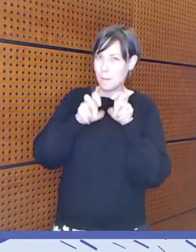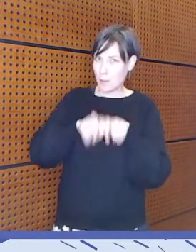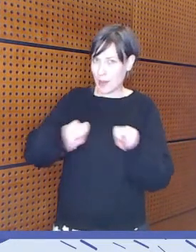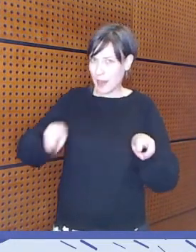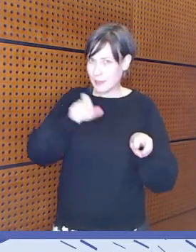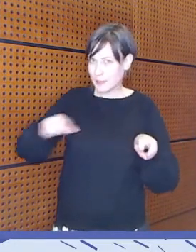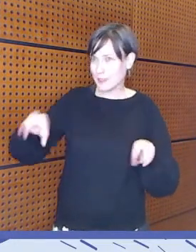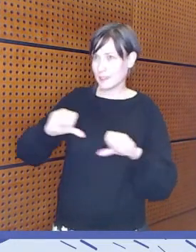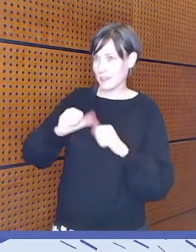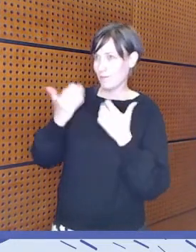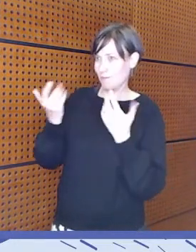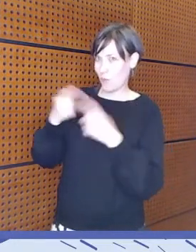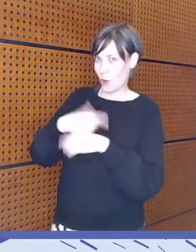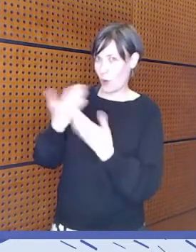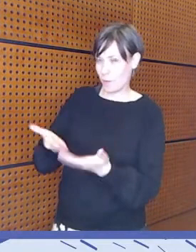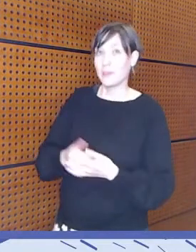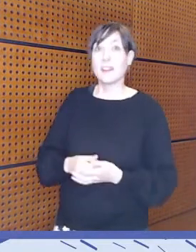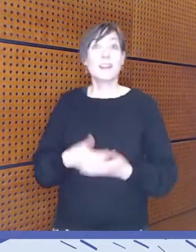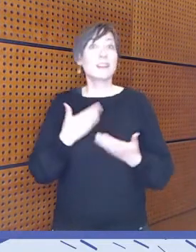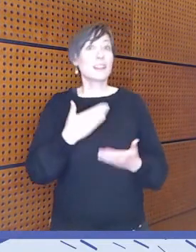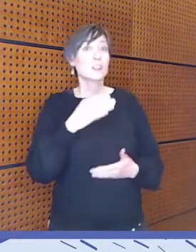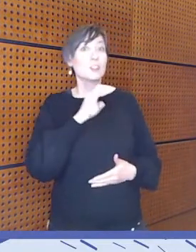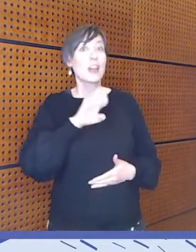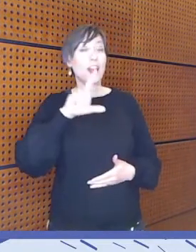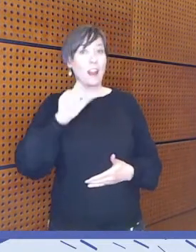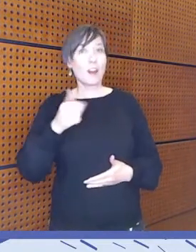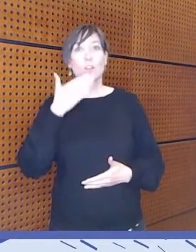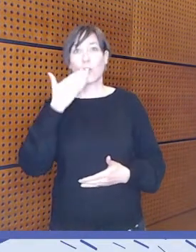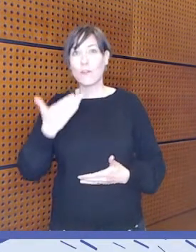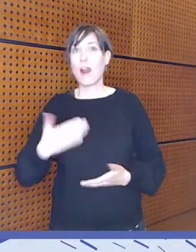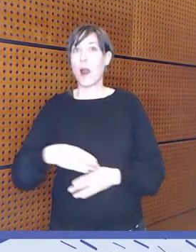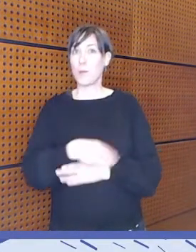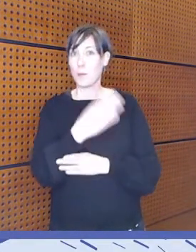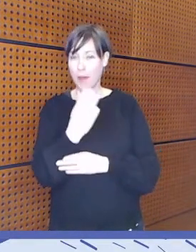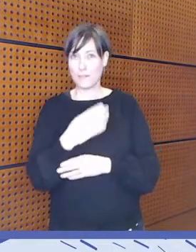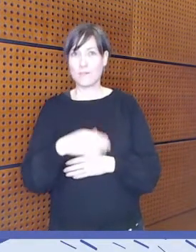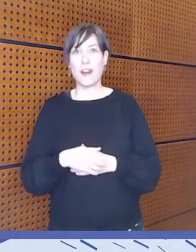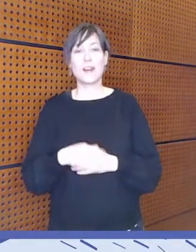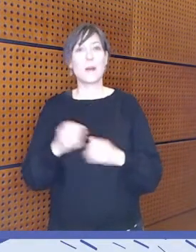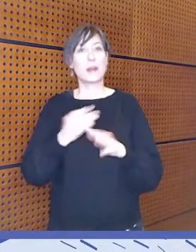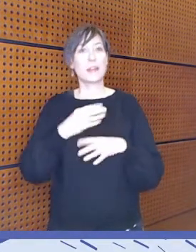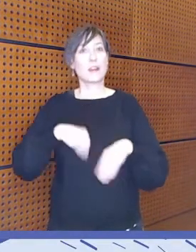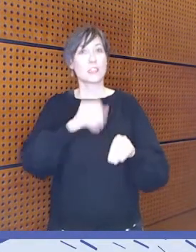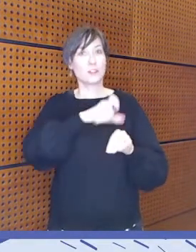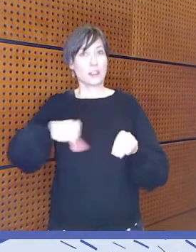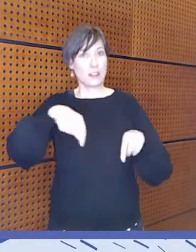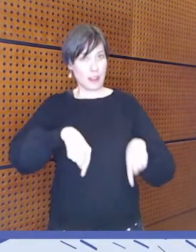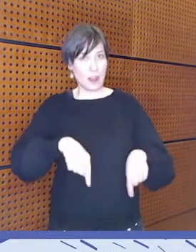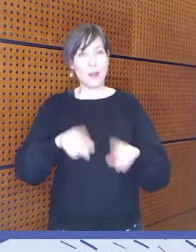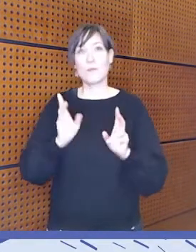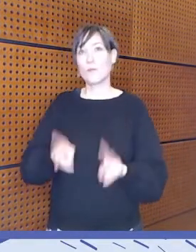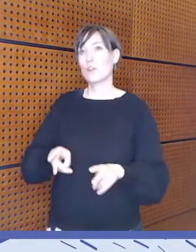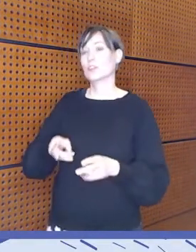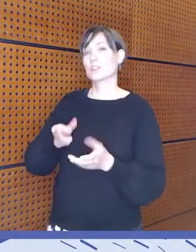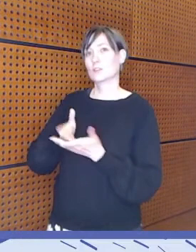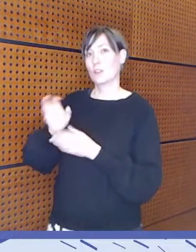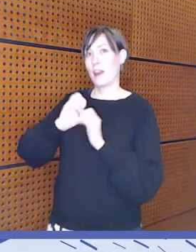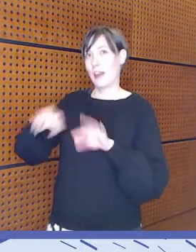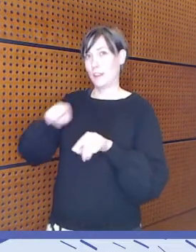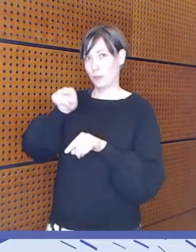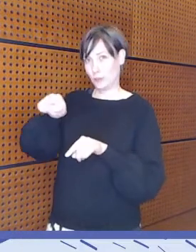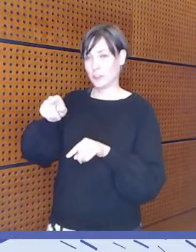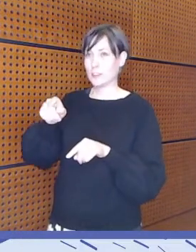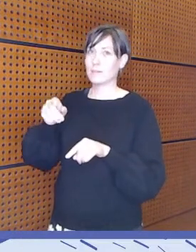Kiitos Ella ja hyvää aamupäivää, hyvät mediakasvattajat täällä paikan päällä ja siellä striimin äärellä.